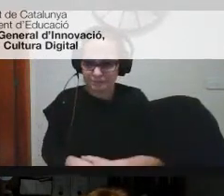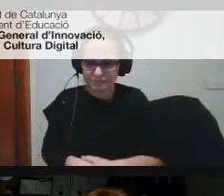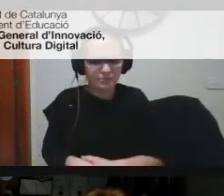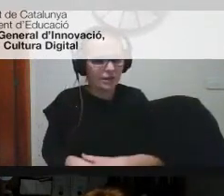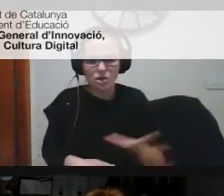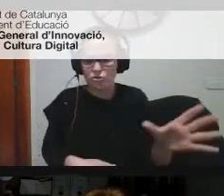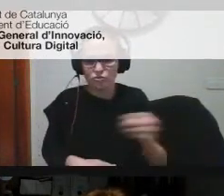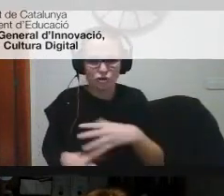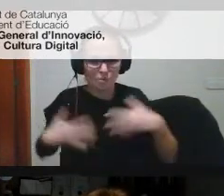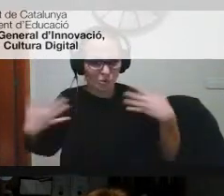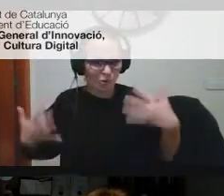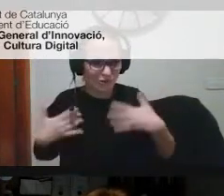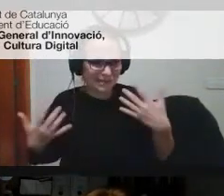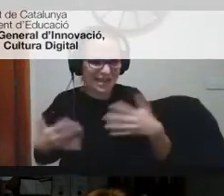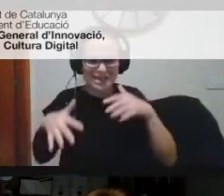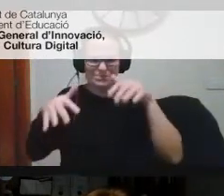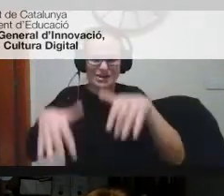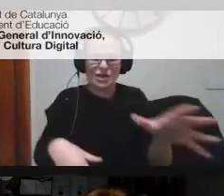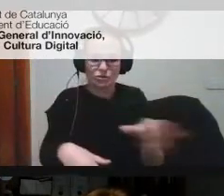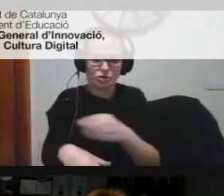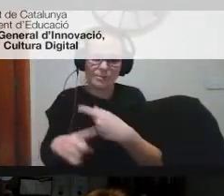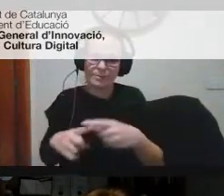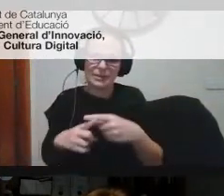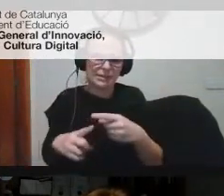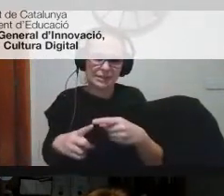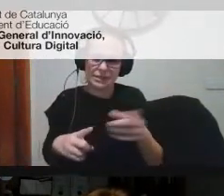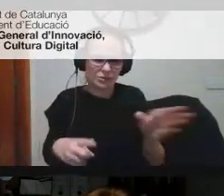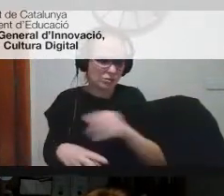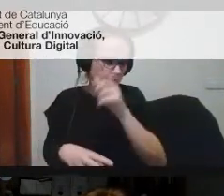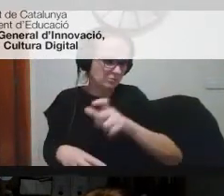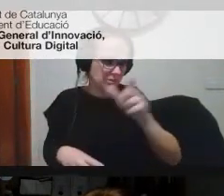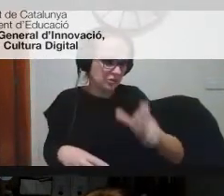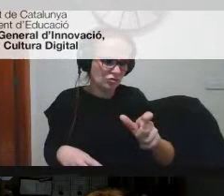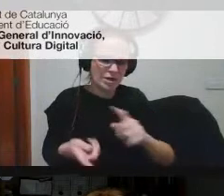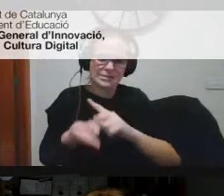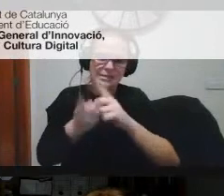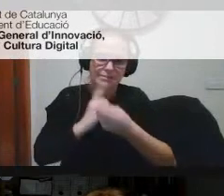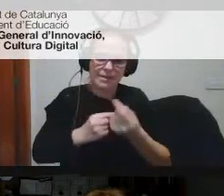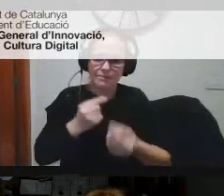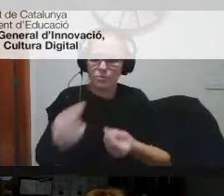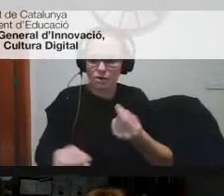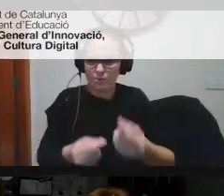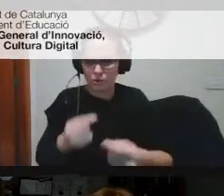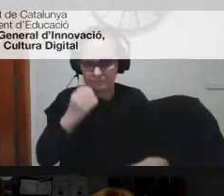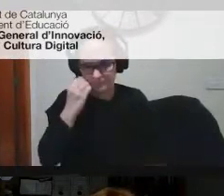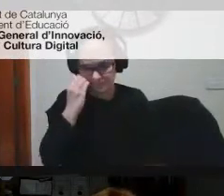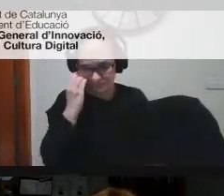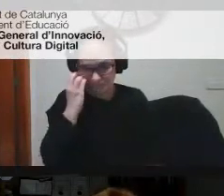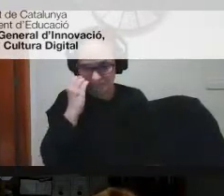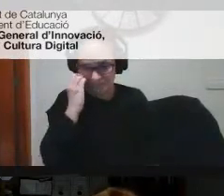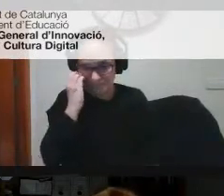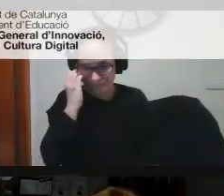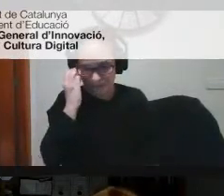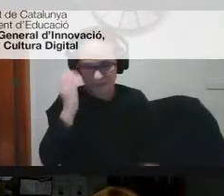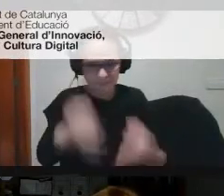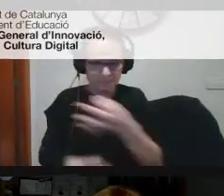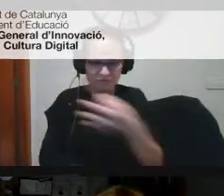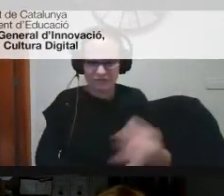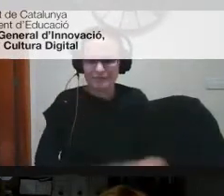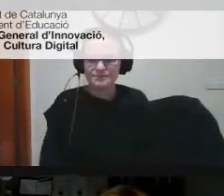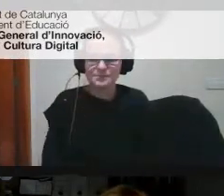tothom content o implicar tothom o fer que la gent bueno doncs vagi canviant a poc a poc perfecte